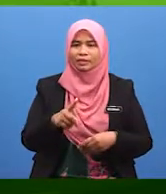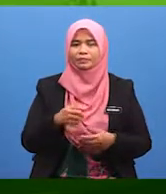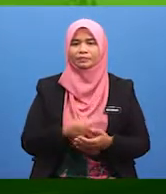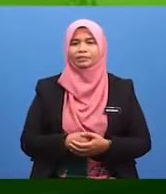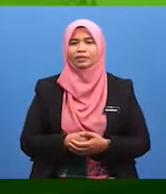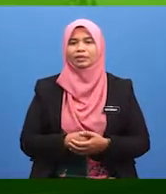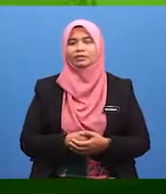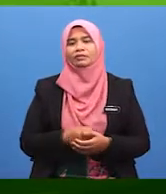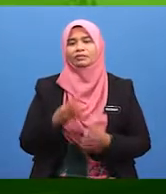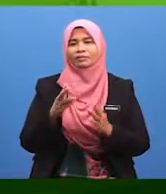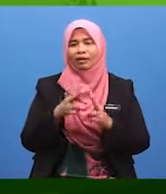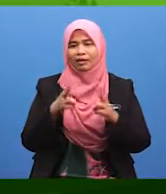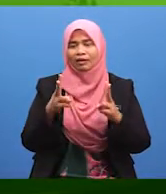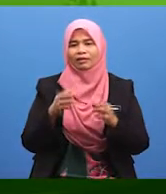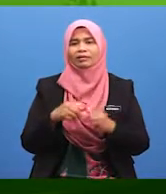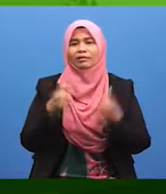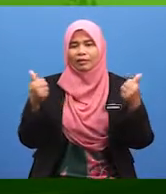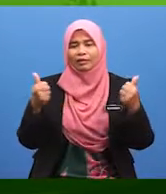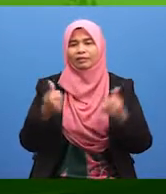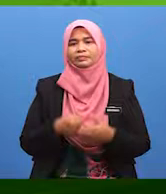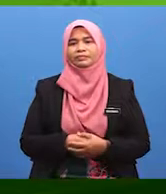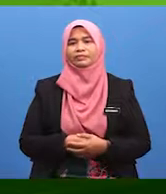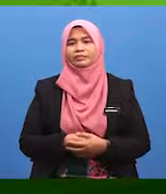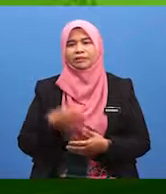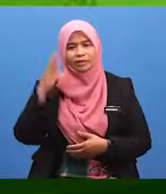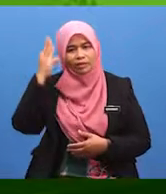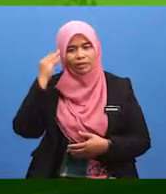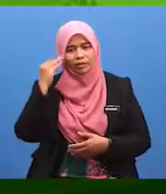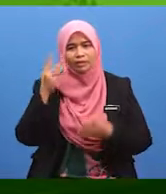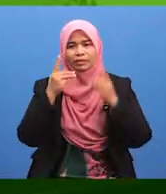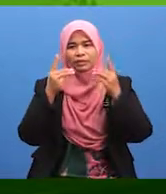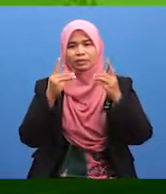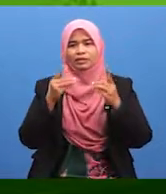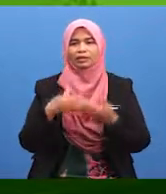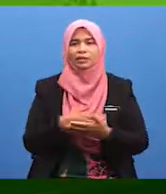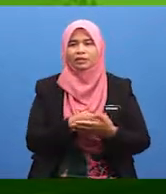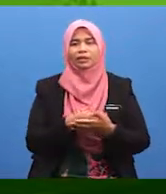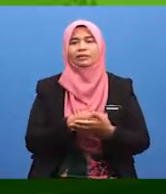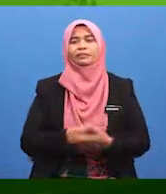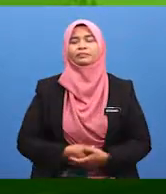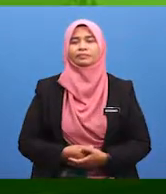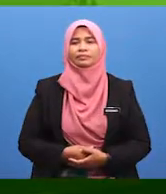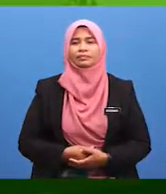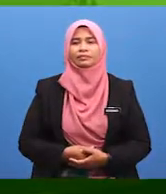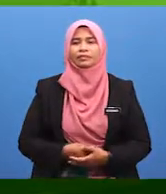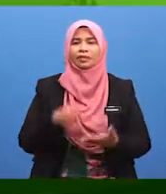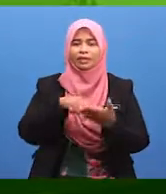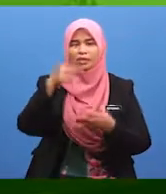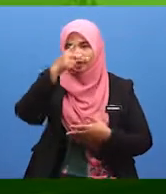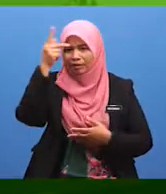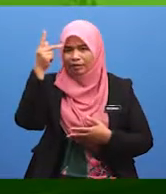di sisi ibu dan ayah terhebat. Kerana mampu mendidik anak-anak, mereka berjaya dalam solat.